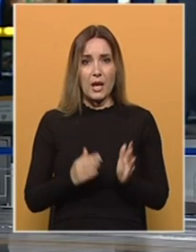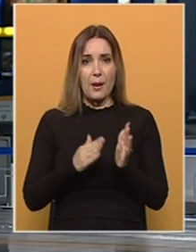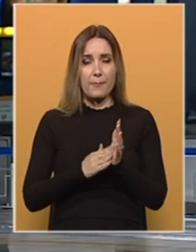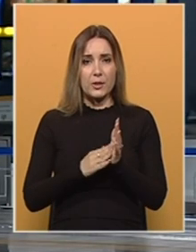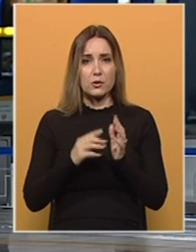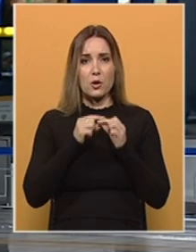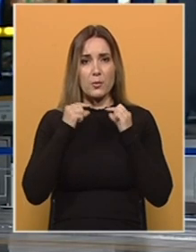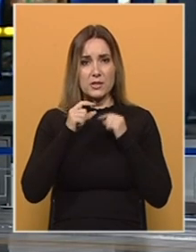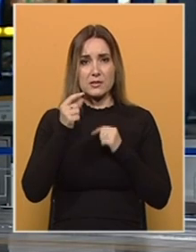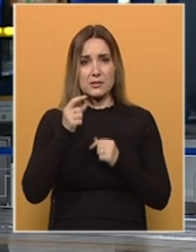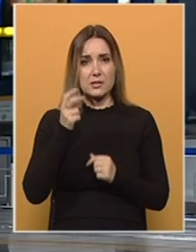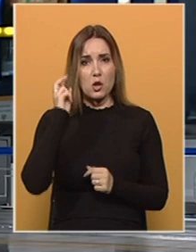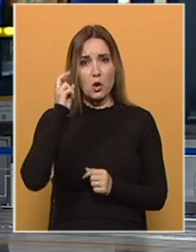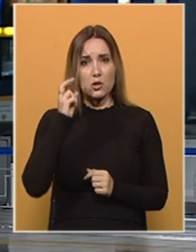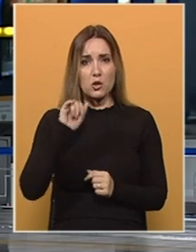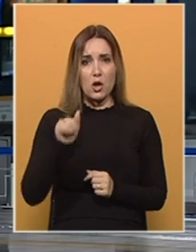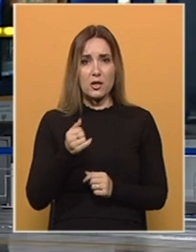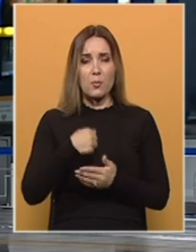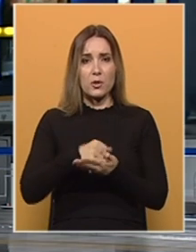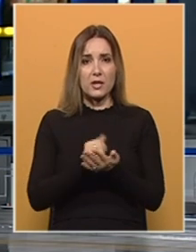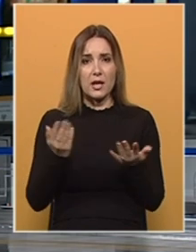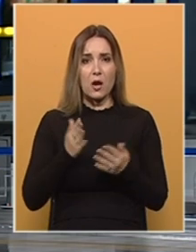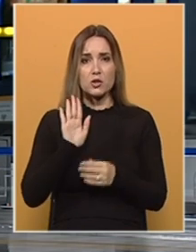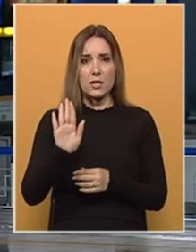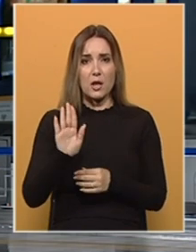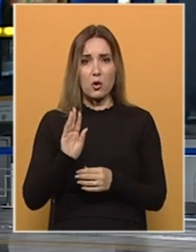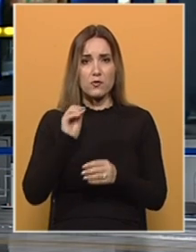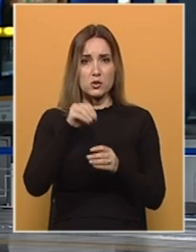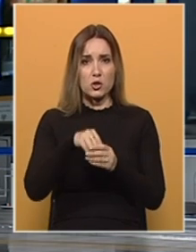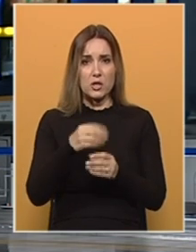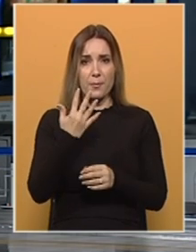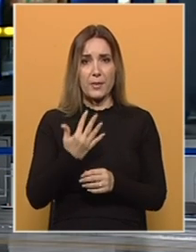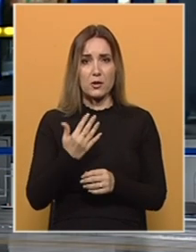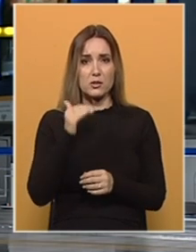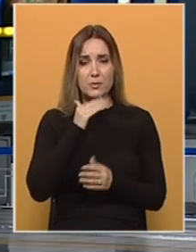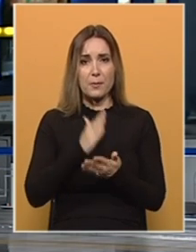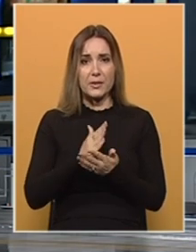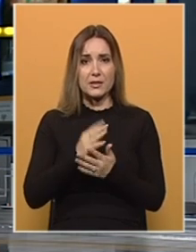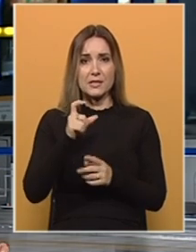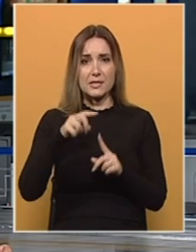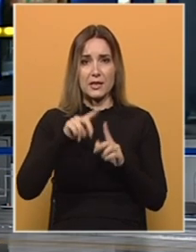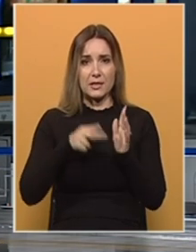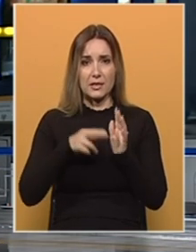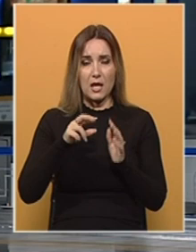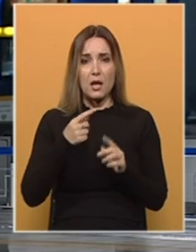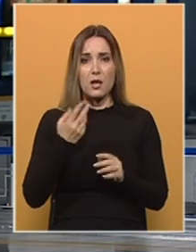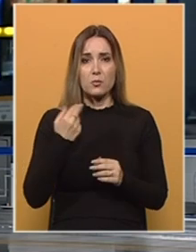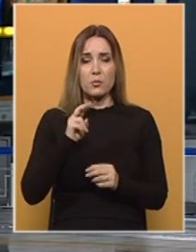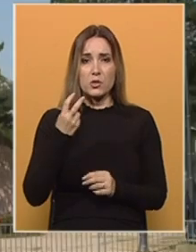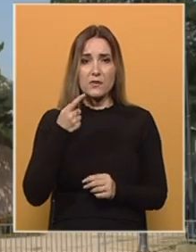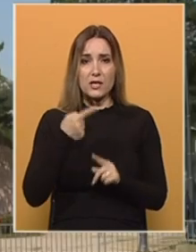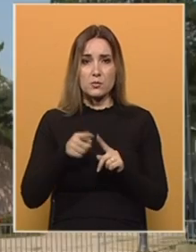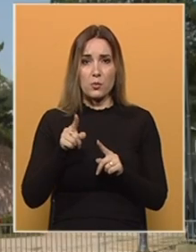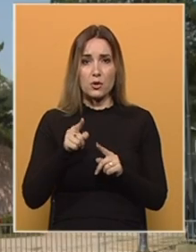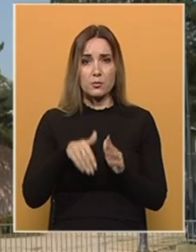Metropolit Crnogorsko-Primorski Joan Nikije potvrdio je kako će njegovo ustoličenje 5. rujna biti na Cetinju usprko spozivima da